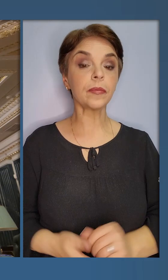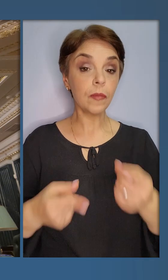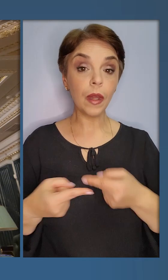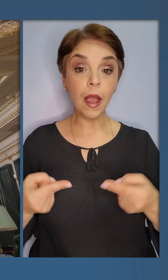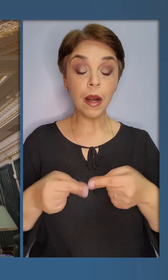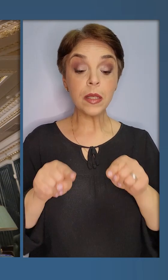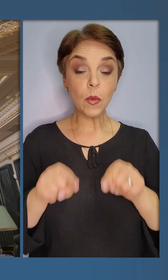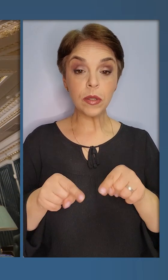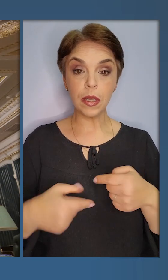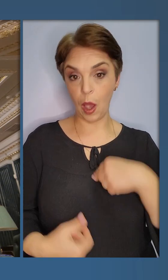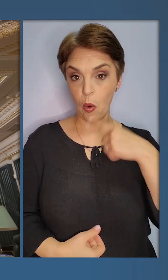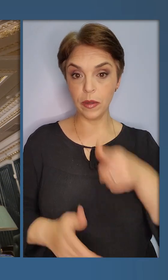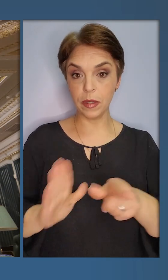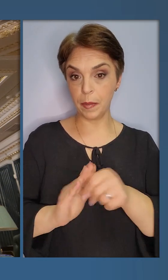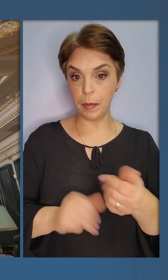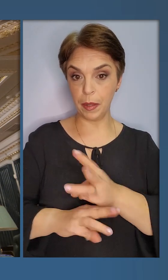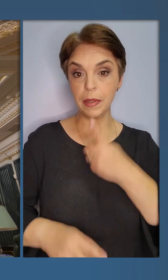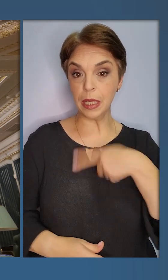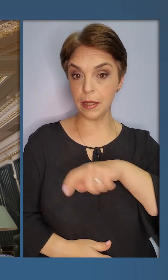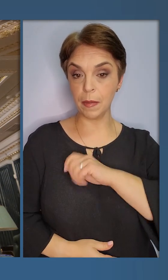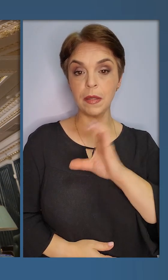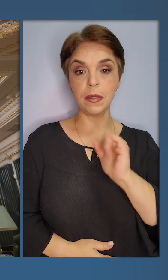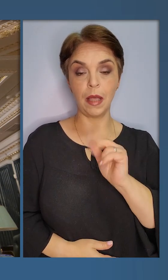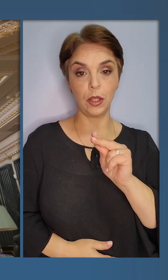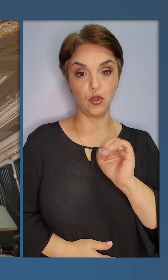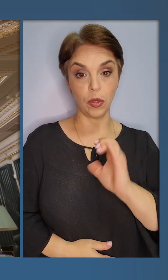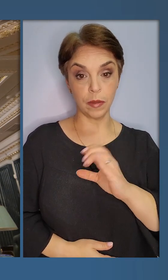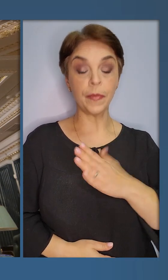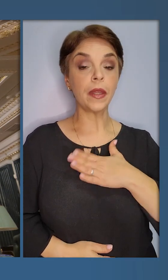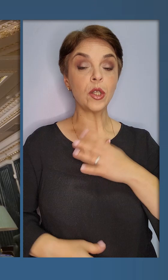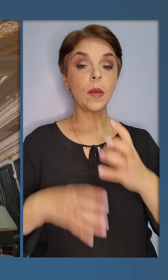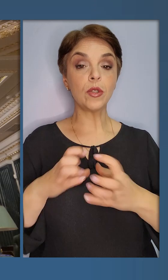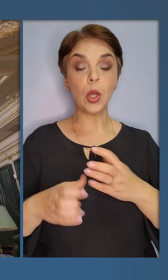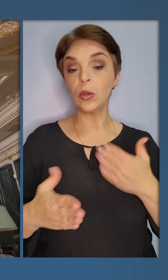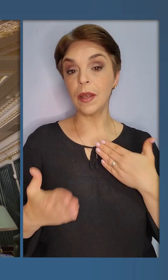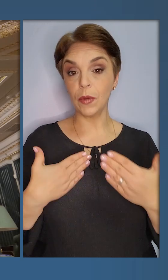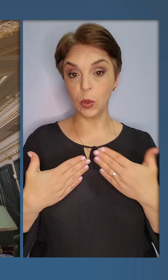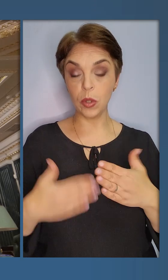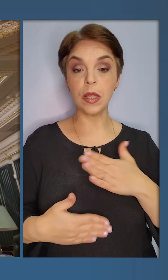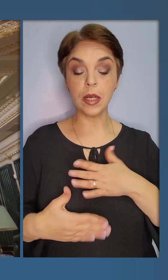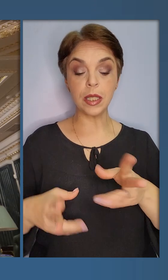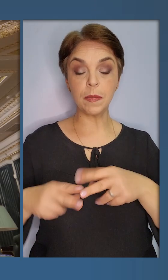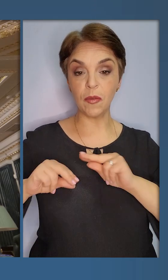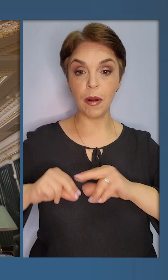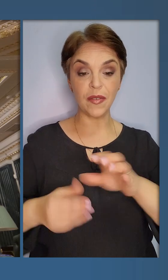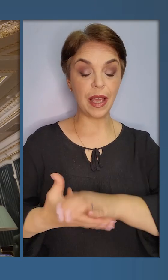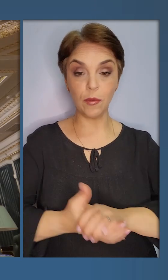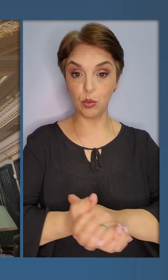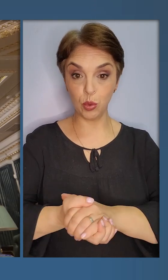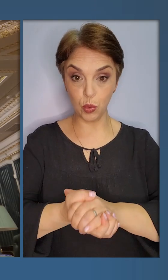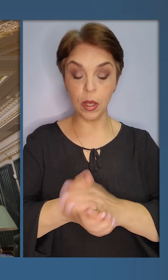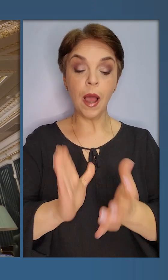Якраз і про це я говорив з прем'єр-міністром Іспанії Санчесу. Наші міжнародні відносини, наша співпраця в